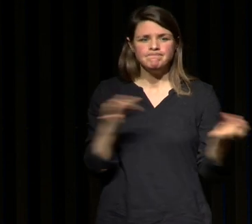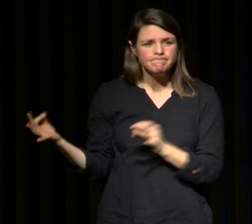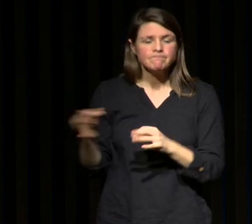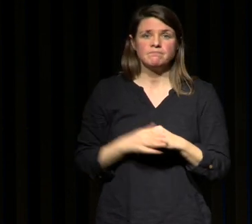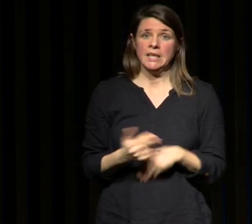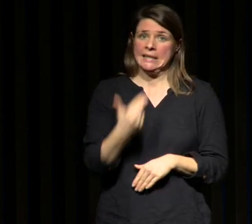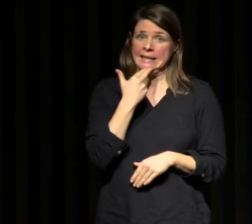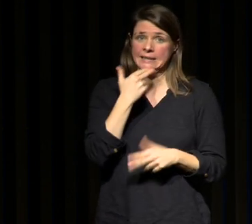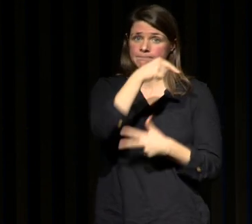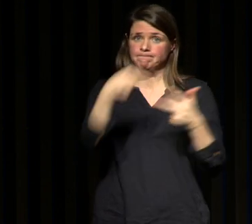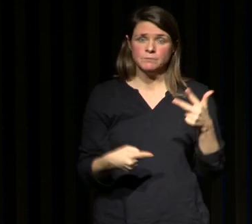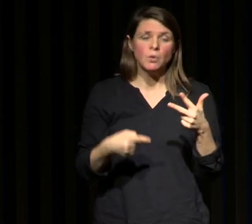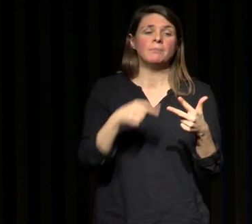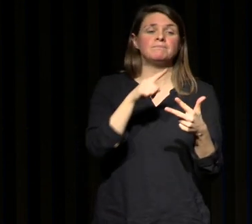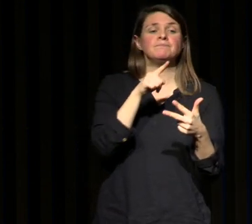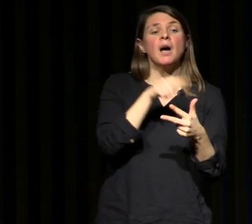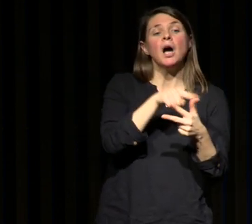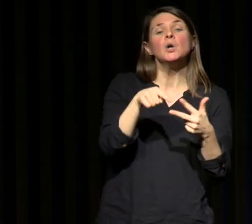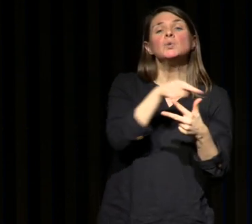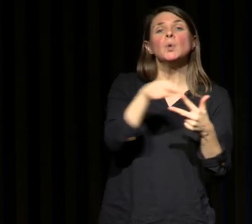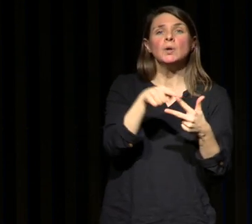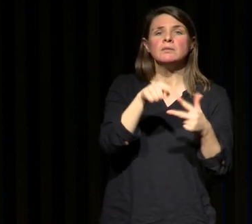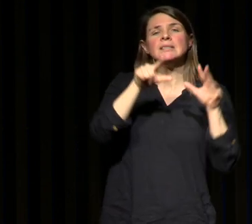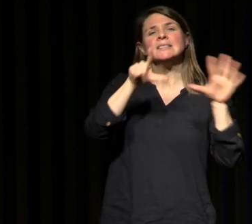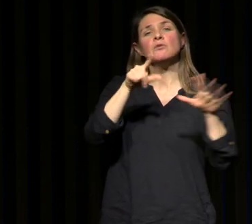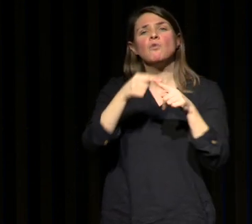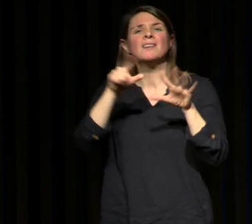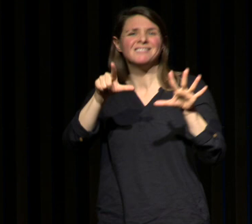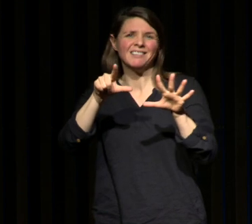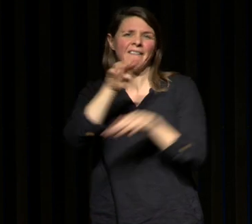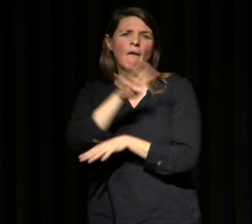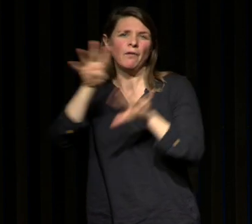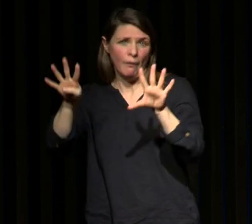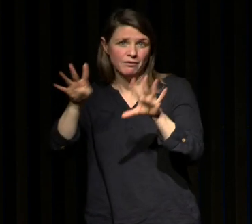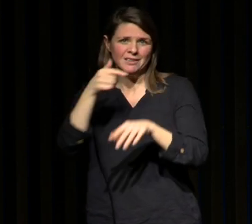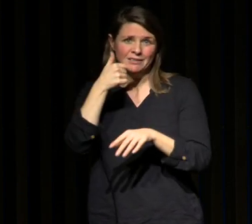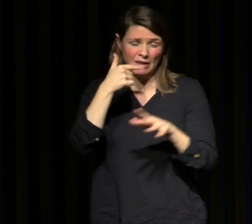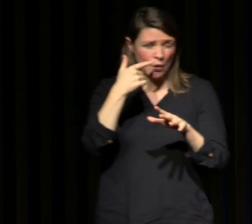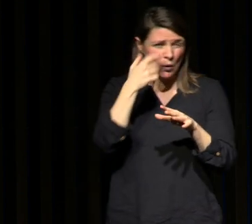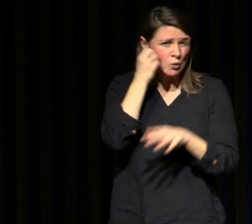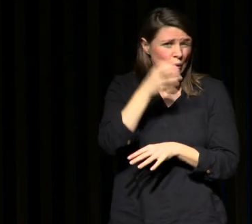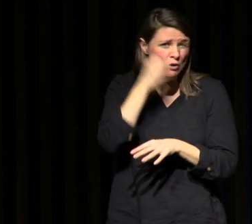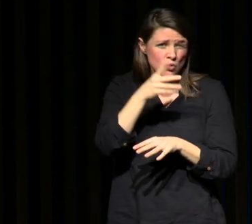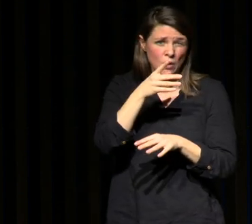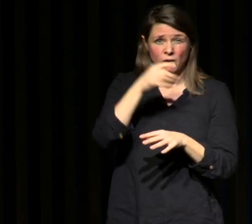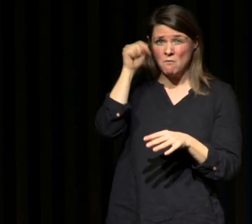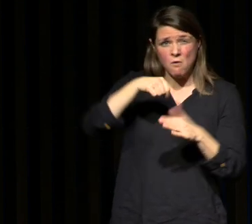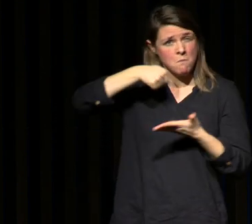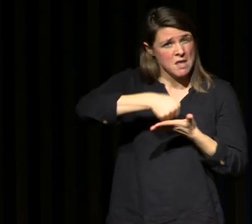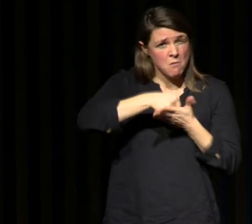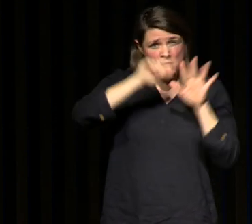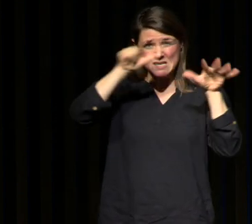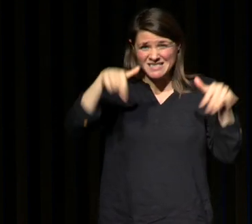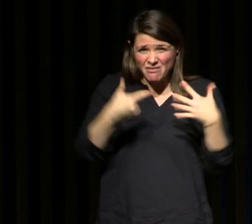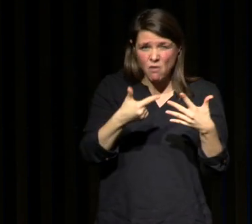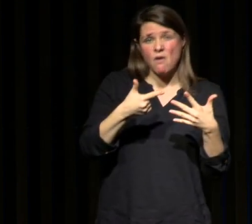notion de qualité la durée et la rythmicité c'est 7 fois 7,49 c'est-à-dire tous les jours dormir au moins 7 heures et 7 nuits